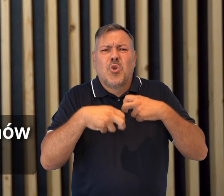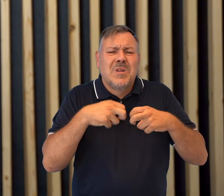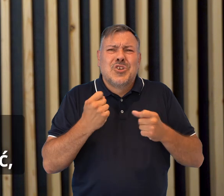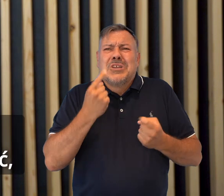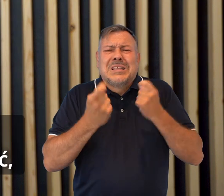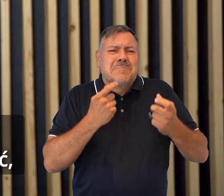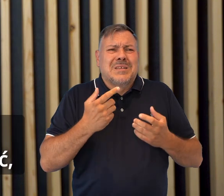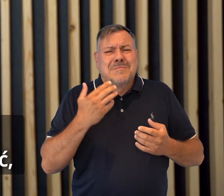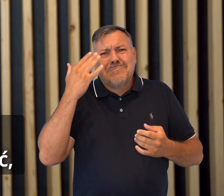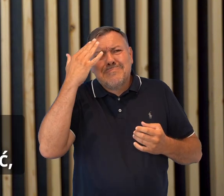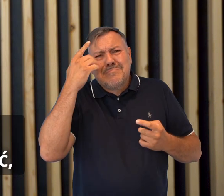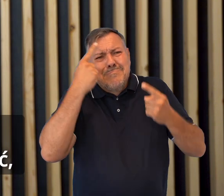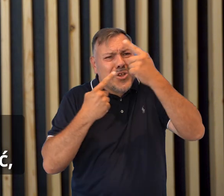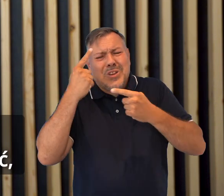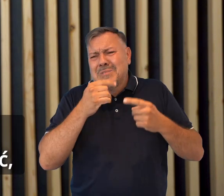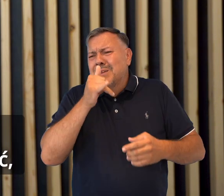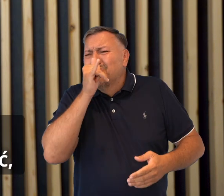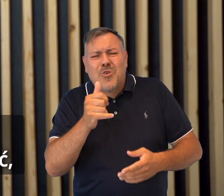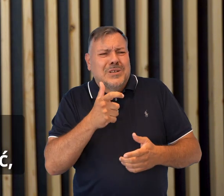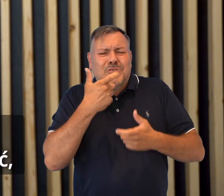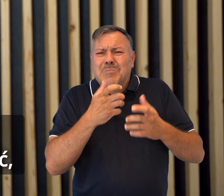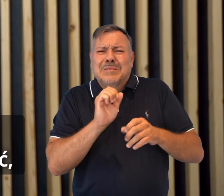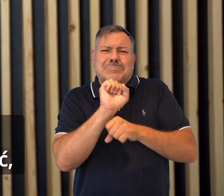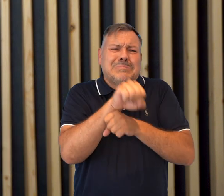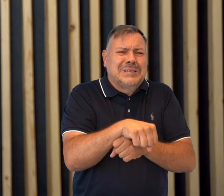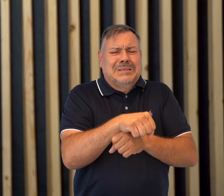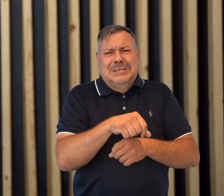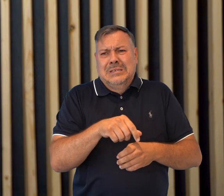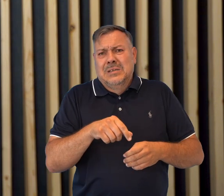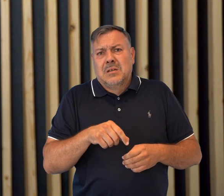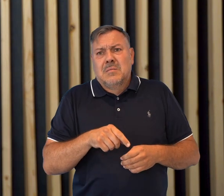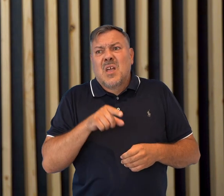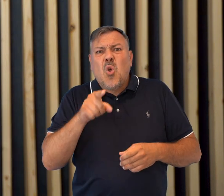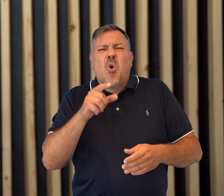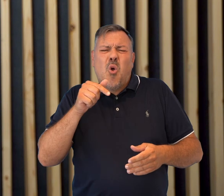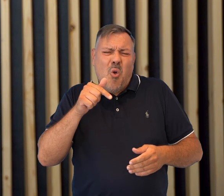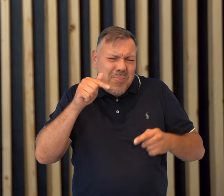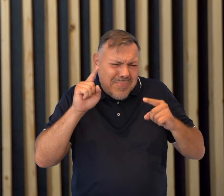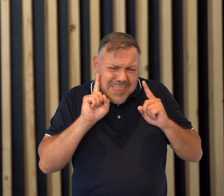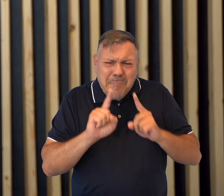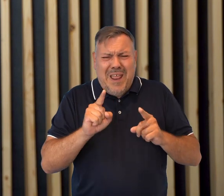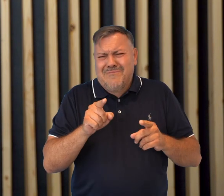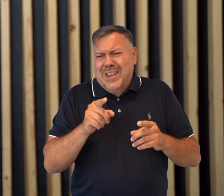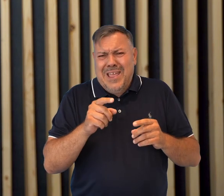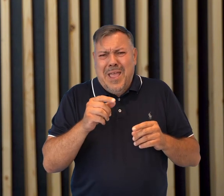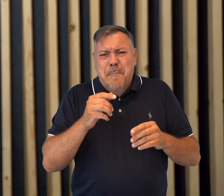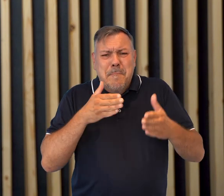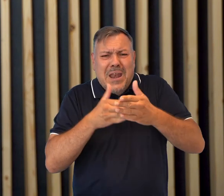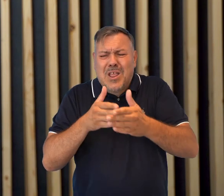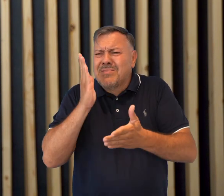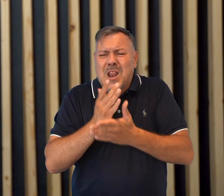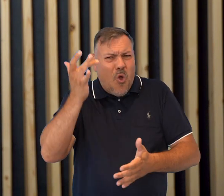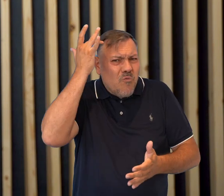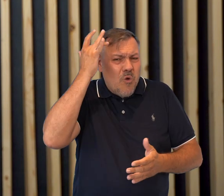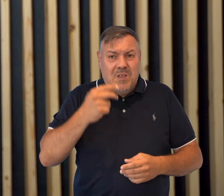wydaje się, że coś jest niemożliwe, to żeby przełamywać to udowadniać, że bariery istnieją tylko w naszych głowach. Jak widać, ja